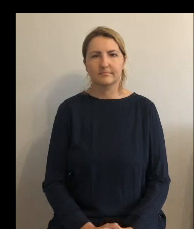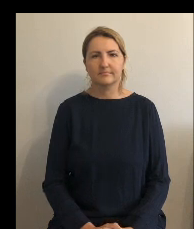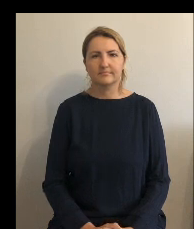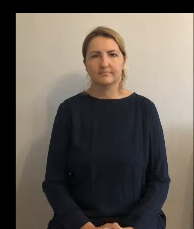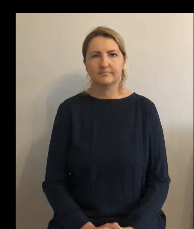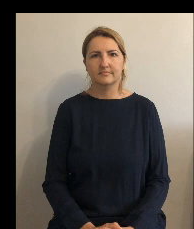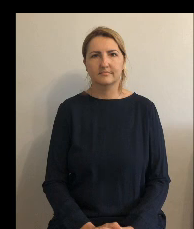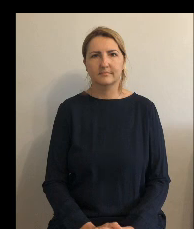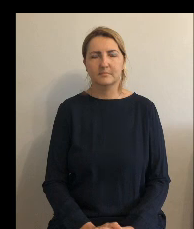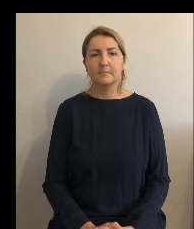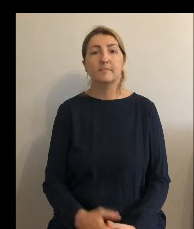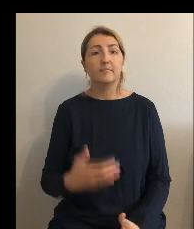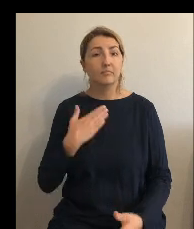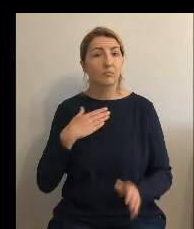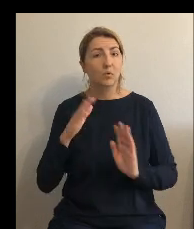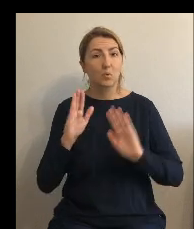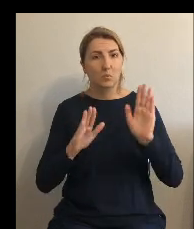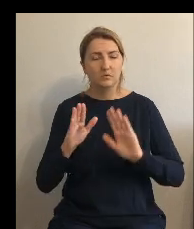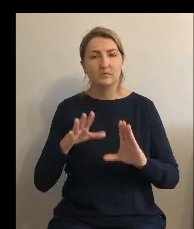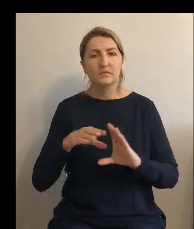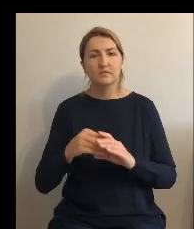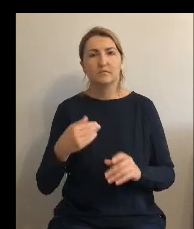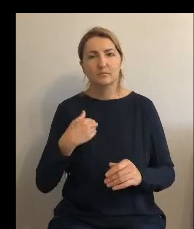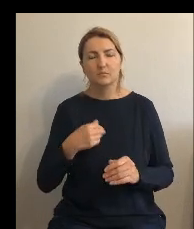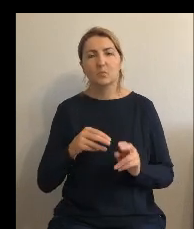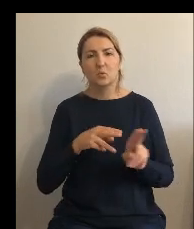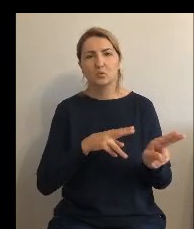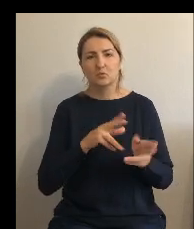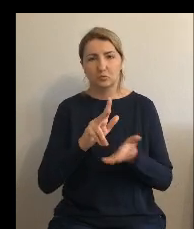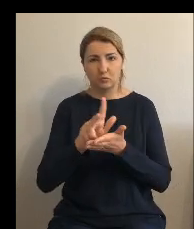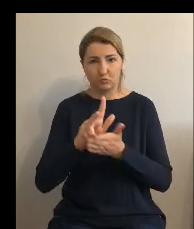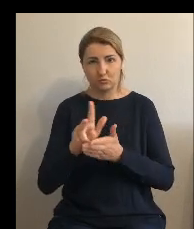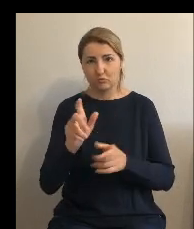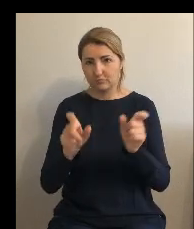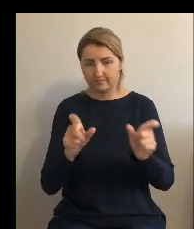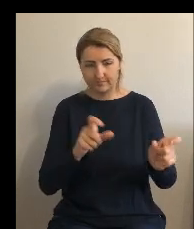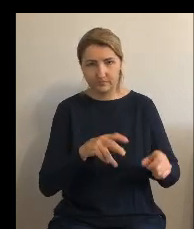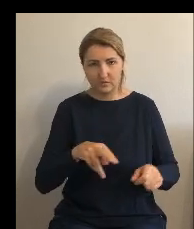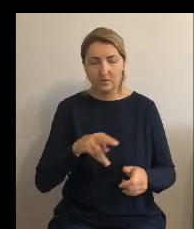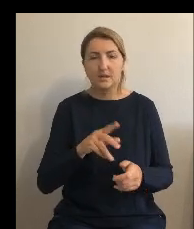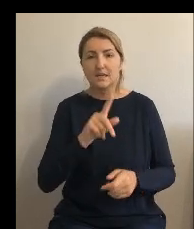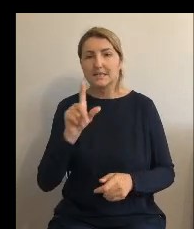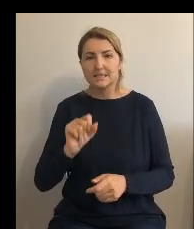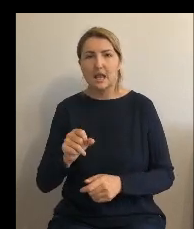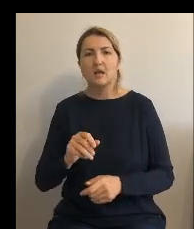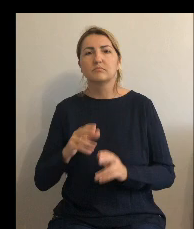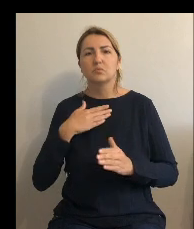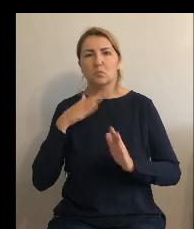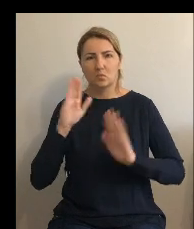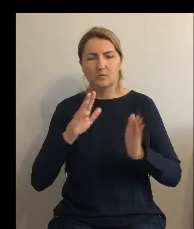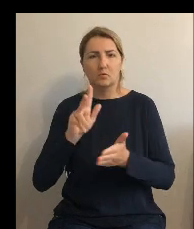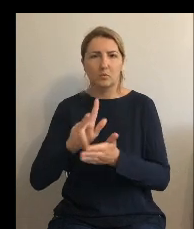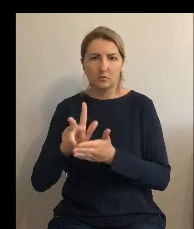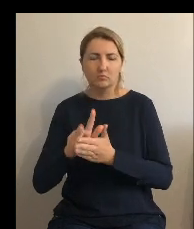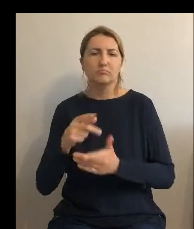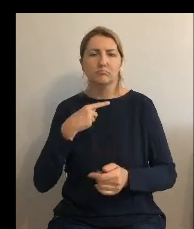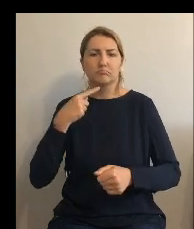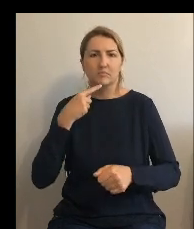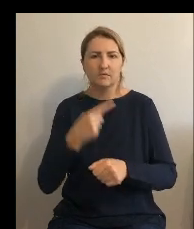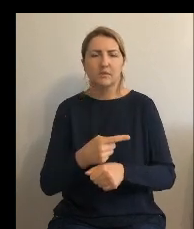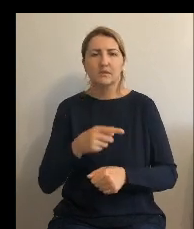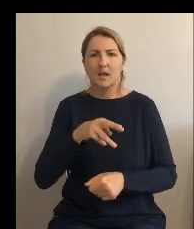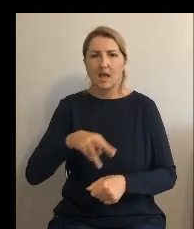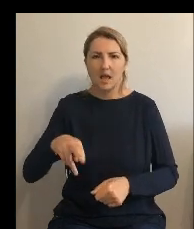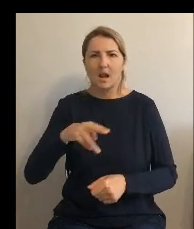W głosowaniu wzięło udział 13 radnych. Za projektem uchwały głosowało 13 radnych. Stwierdzam, że Rada Gminy uchwałę podjęła.